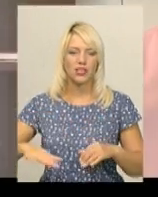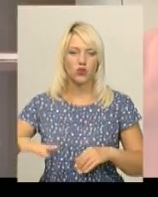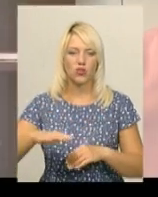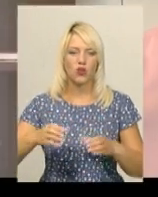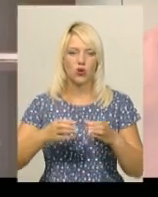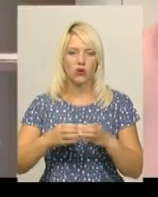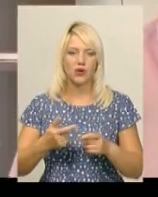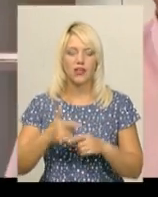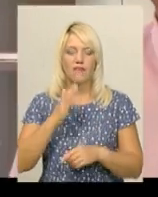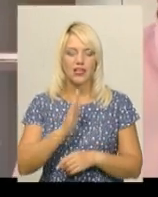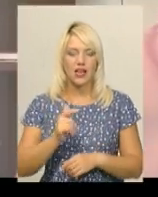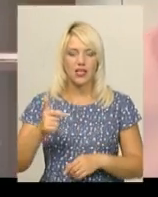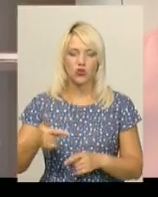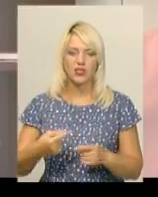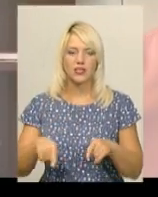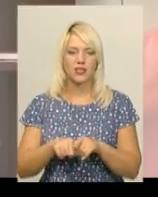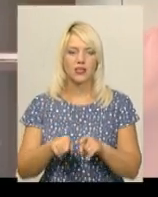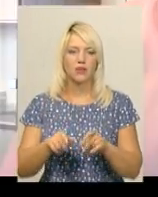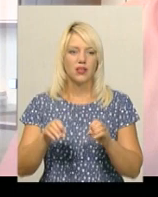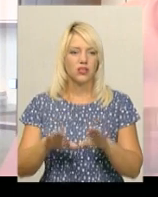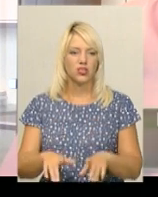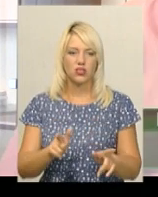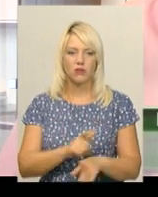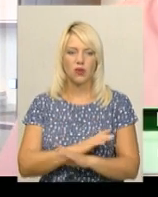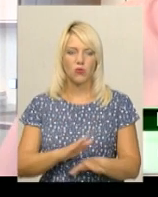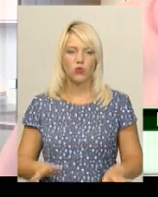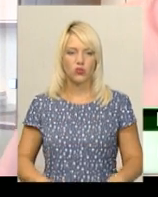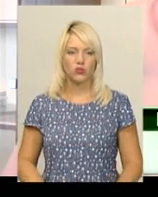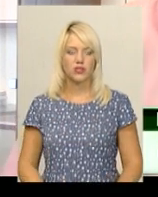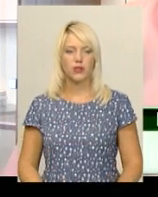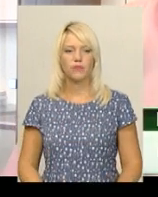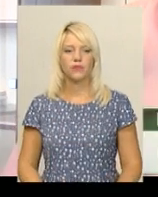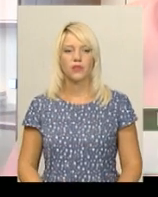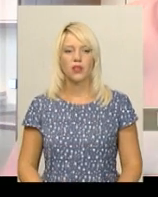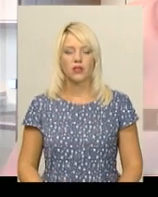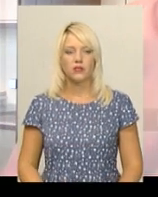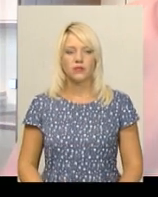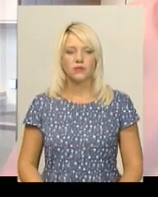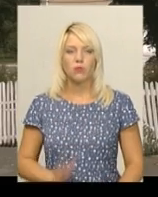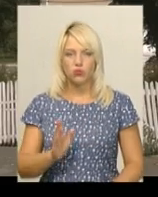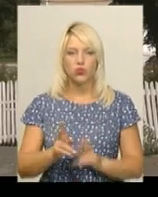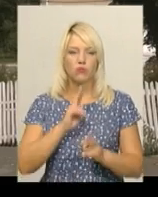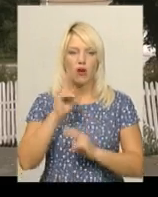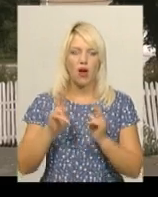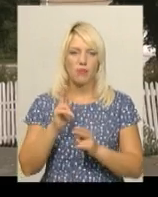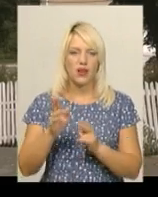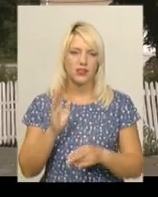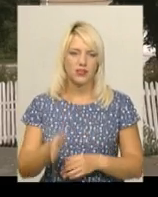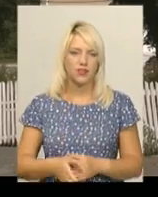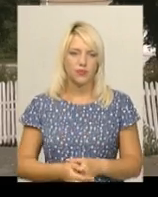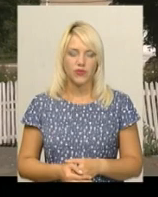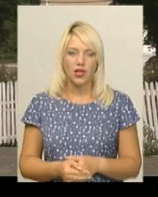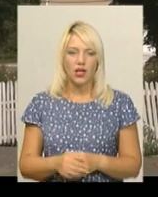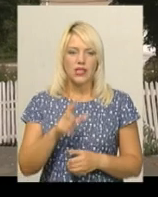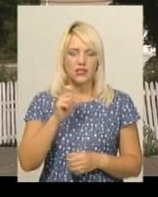Віталій Гралюк з даним рішенням не погоджується. З позовом мене згідні, не подавати апеляцію. За словами директора